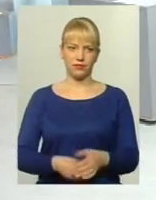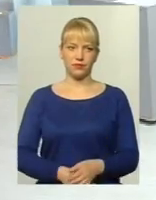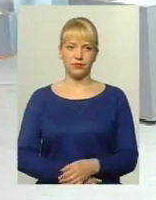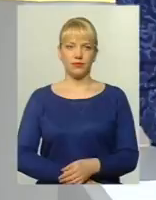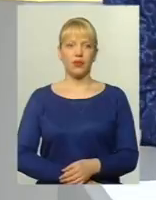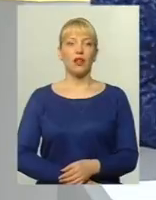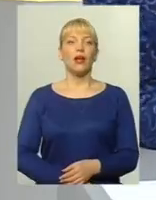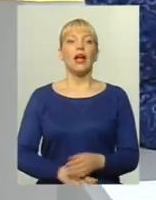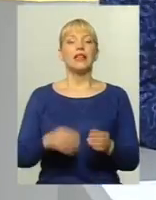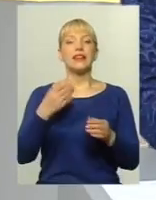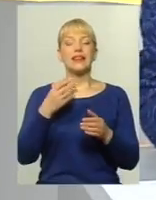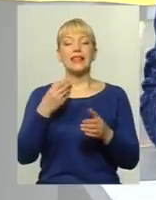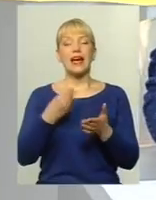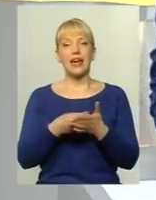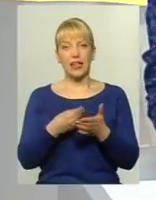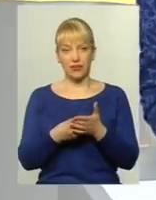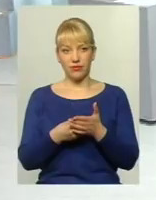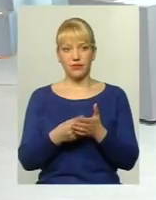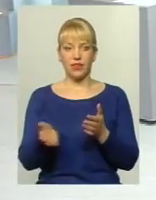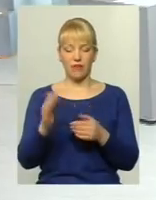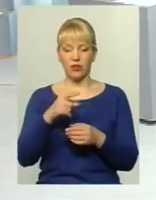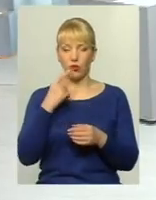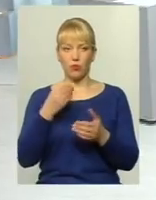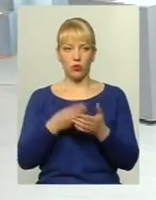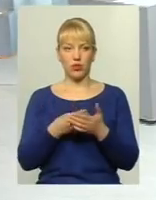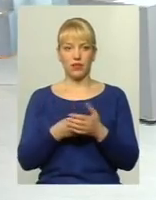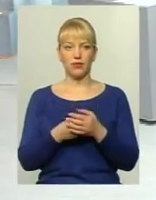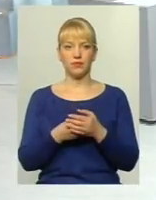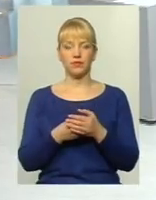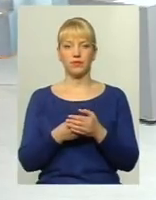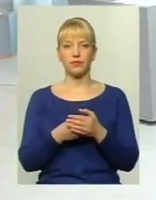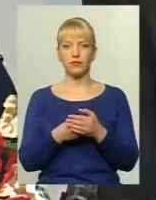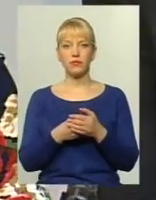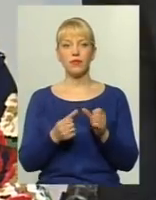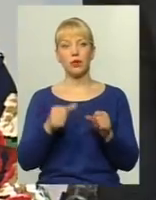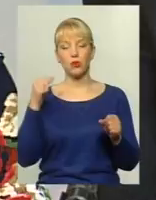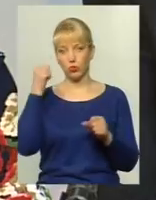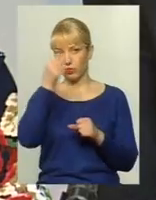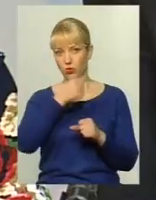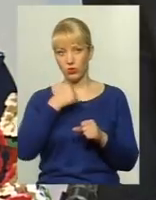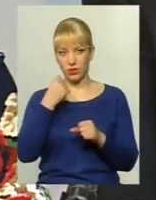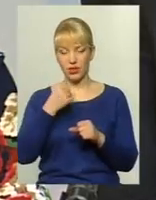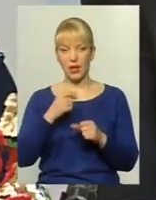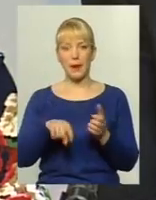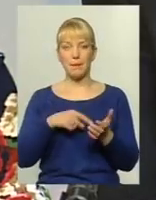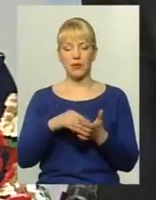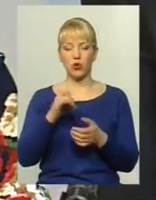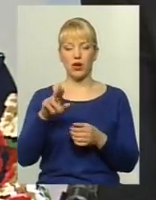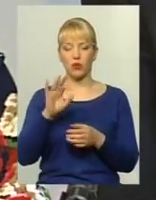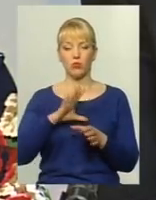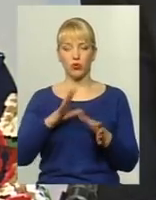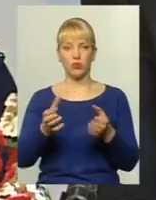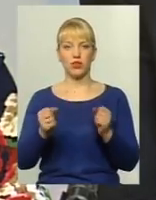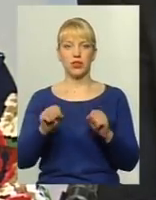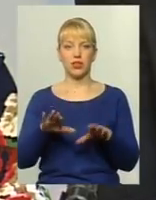в минулому році міською радою було прийнято